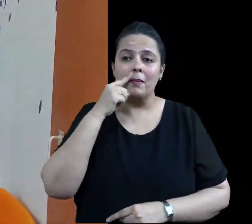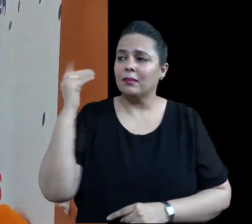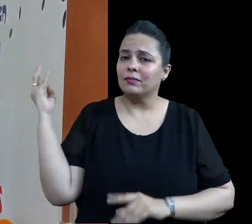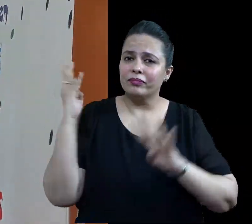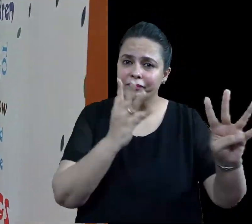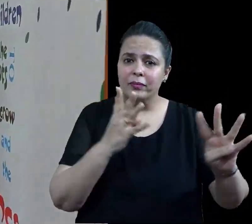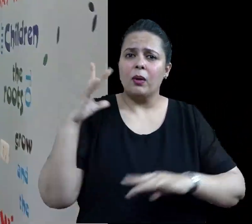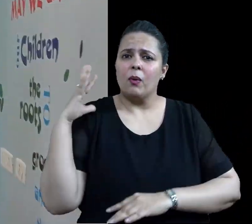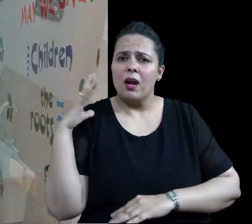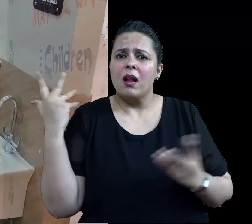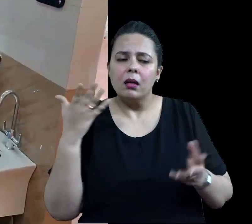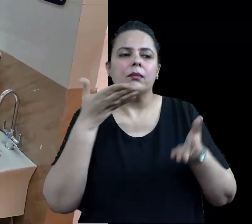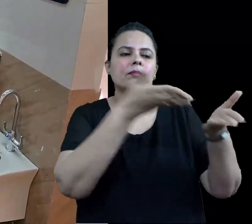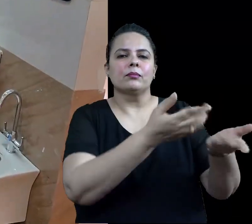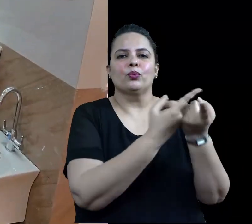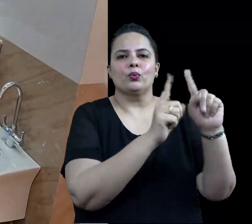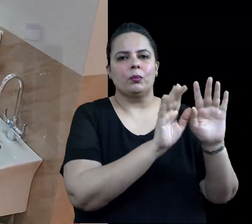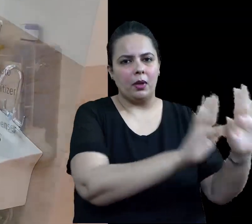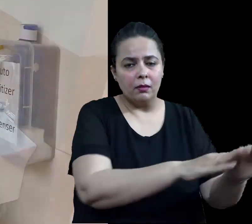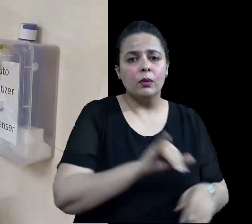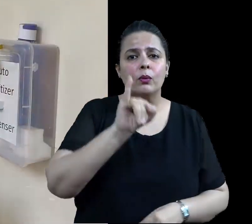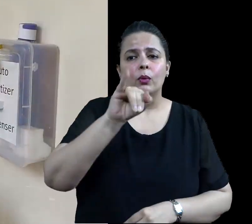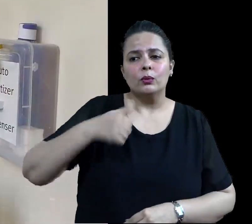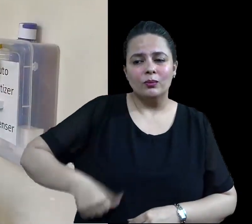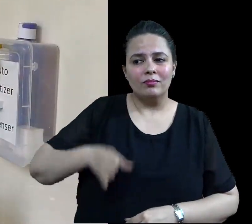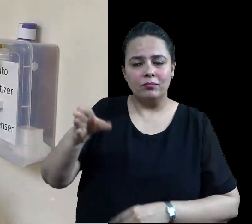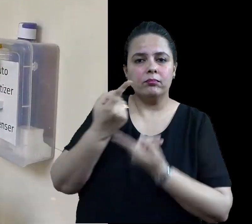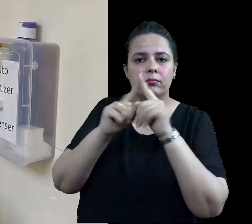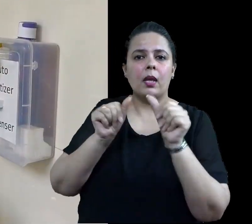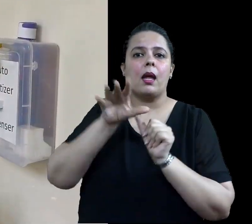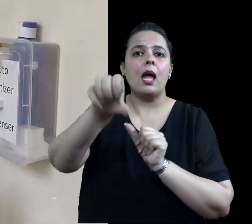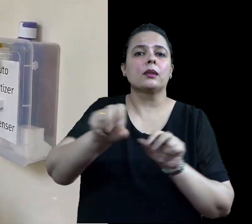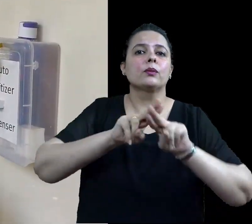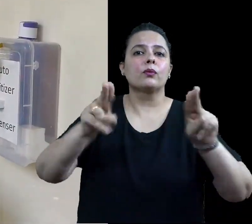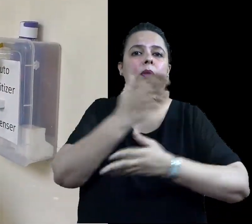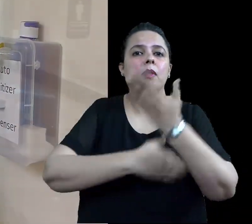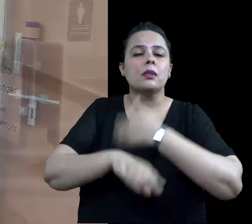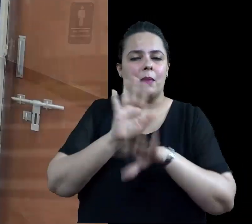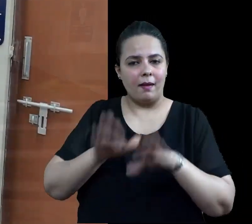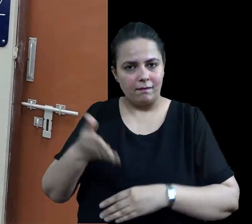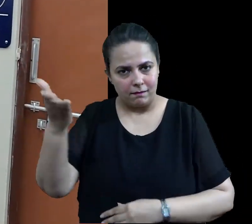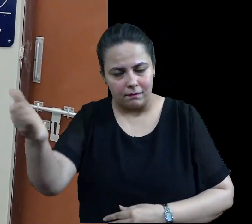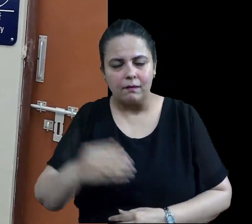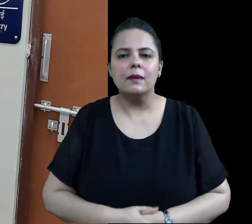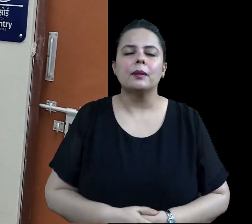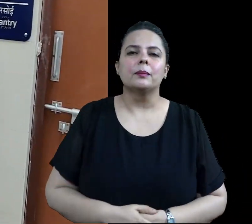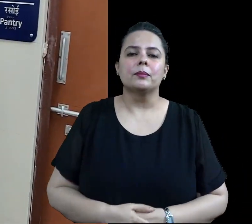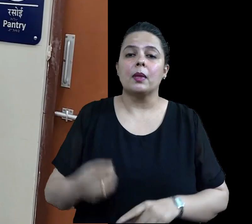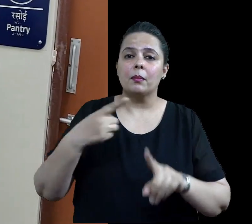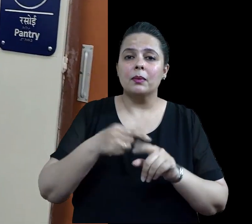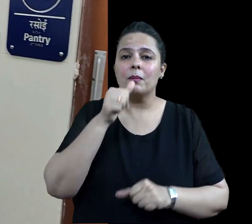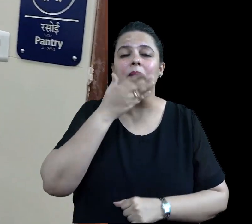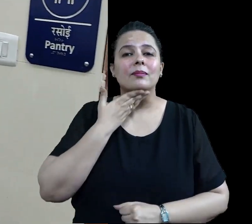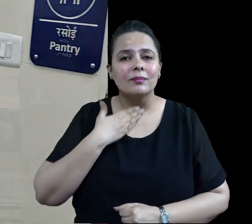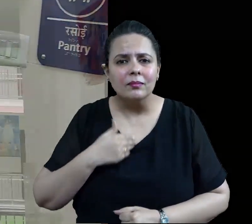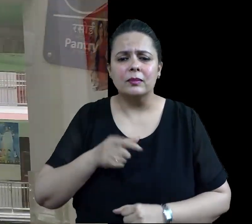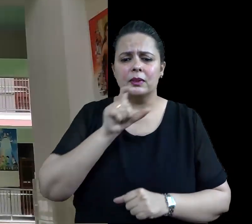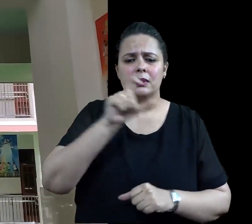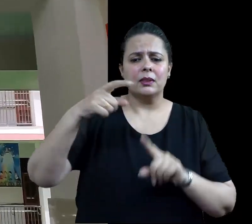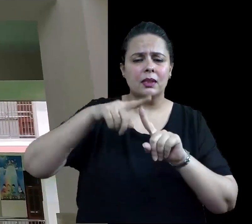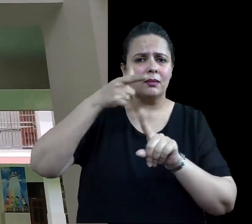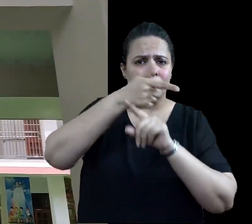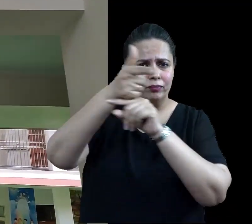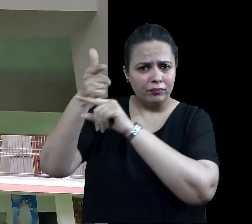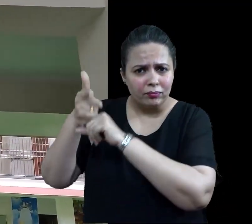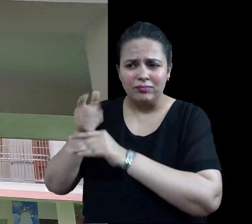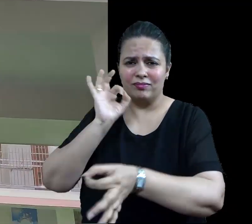सोगम्य प्रसादन कक्ष की व्यवस्था भी की गई है। केंद्र स्वच पानी की व्यवस्था,